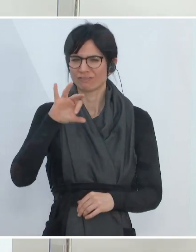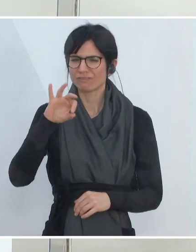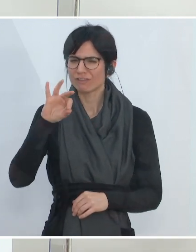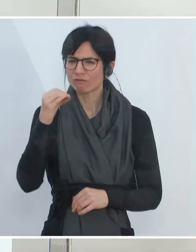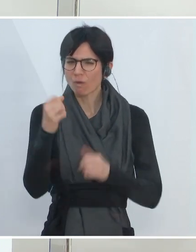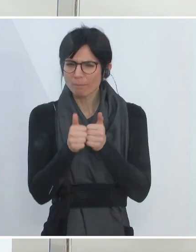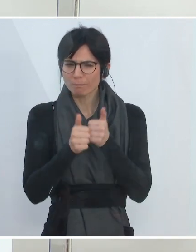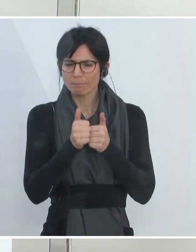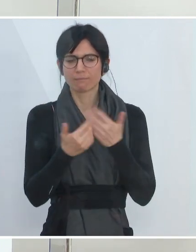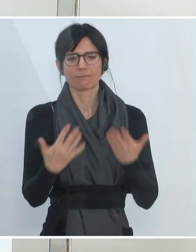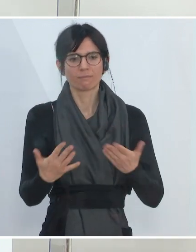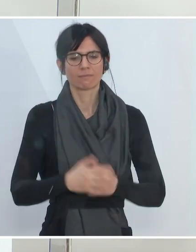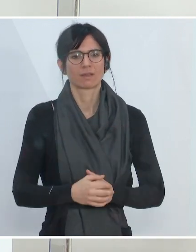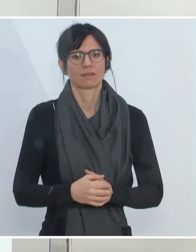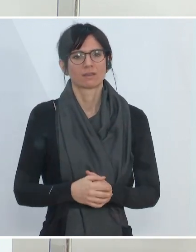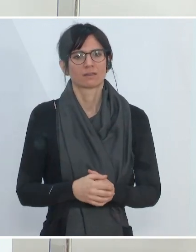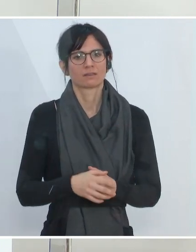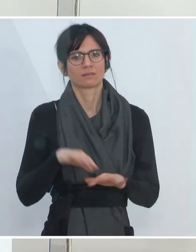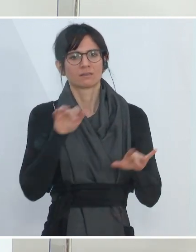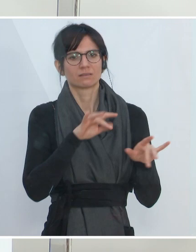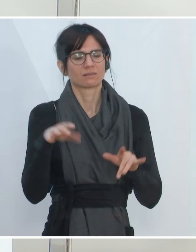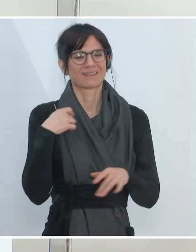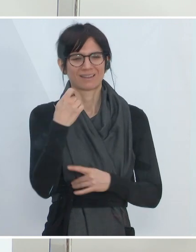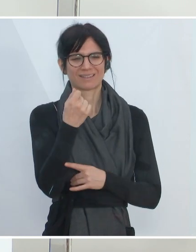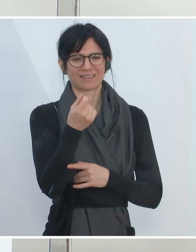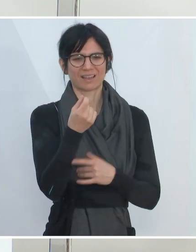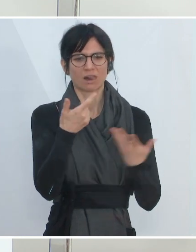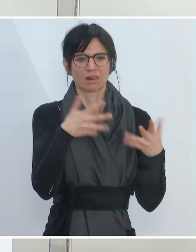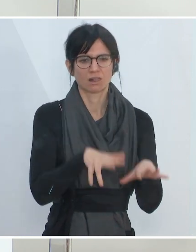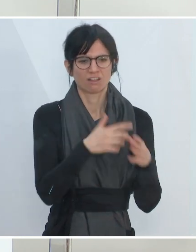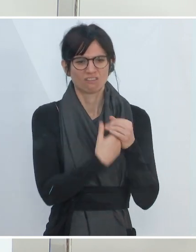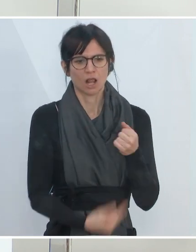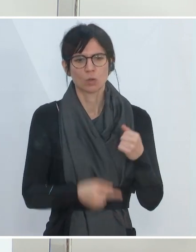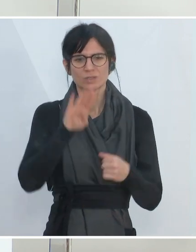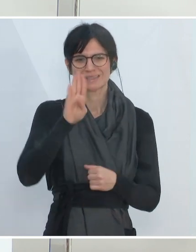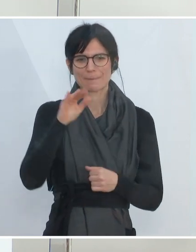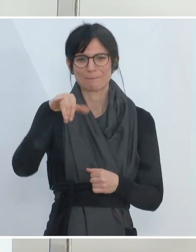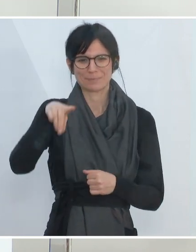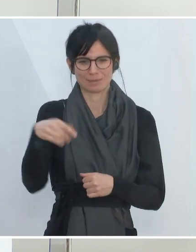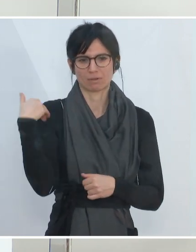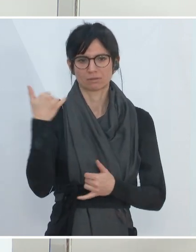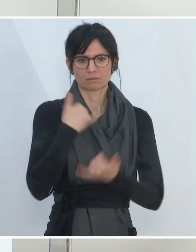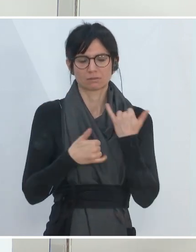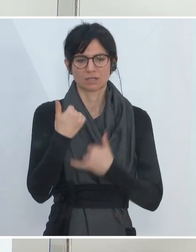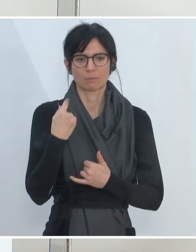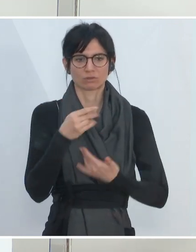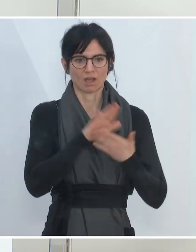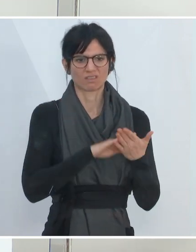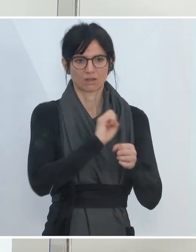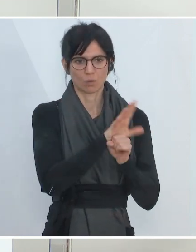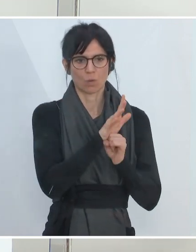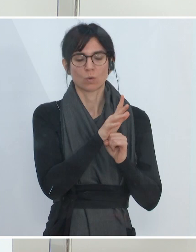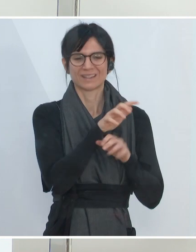die Verluste des BIPs im letzten Jahr, das heißt insgesamt seit Beginn der Coronakrise,